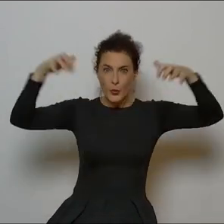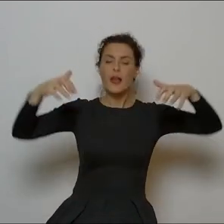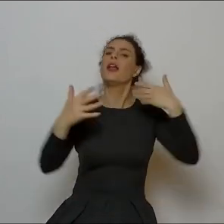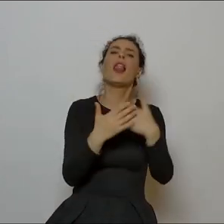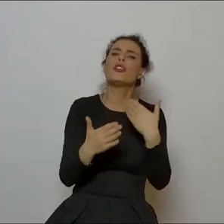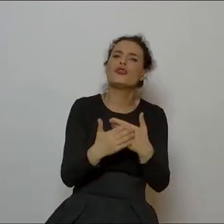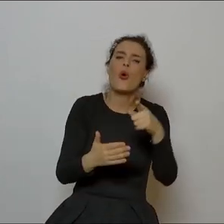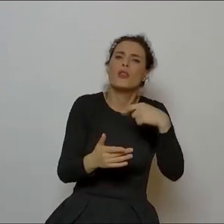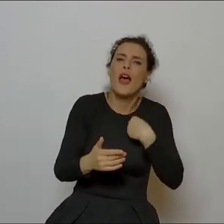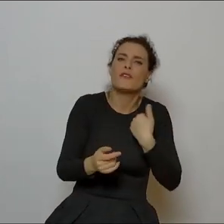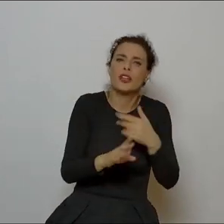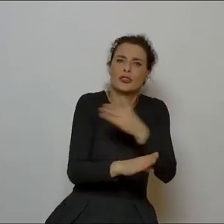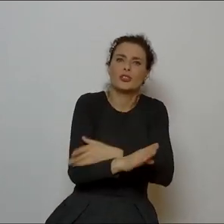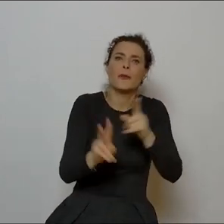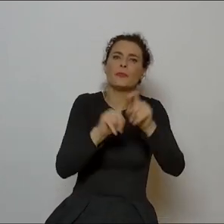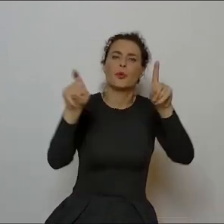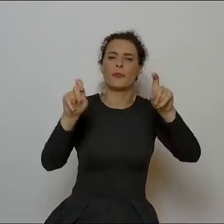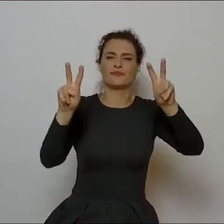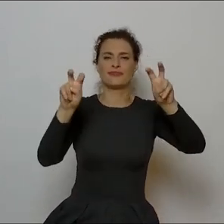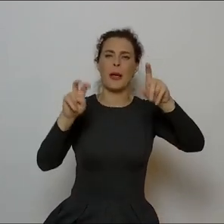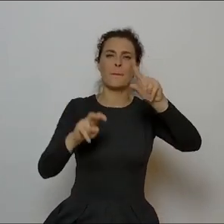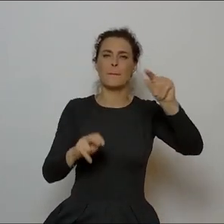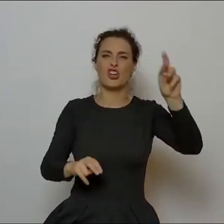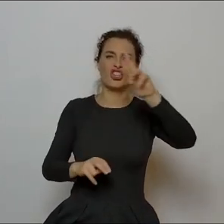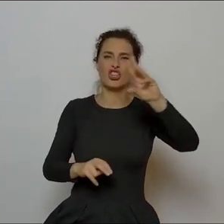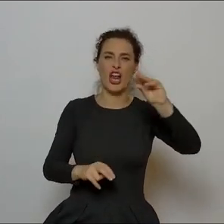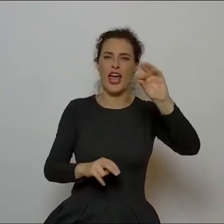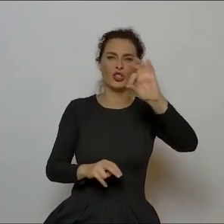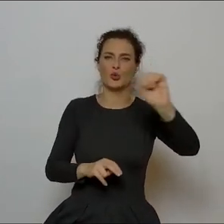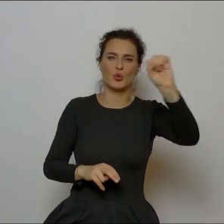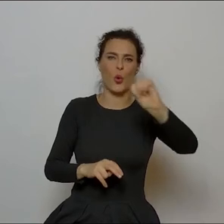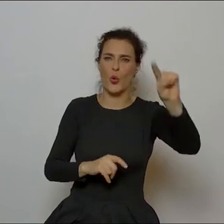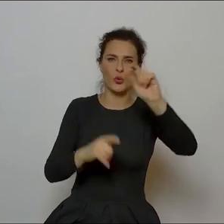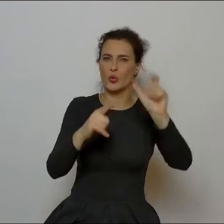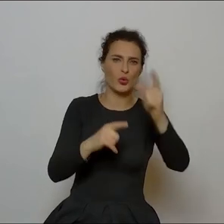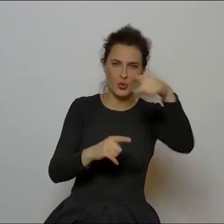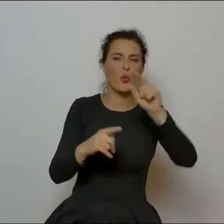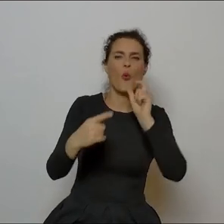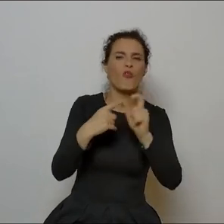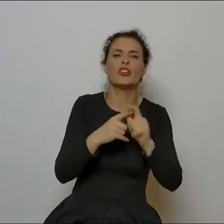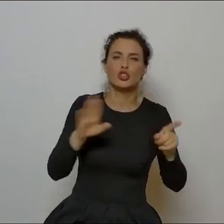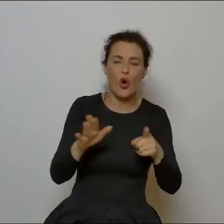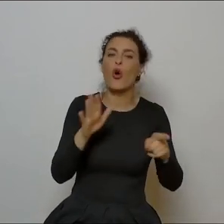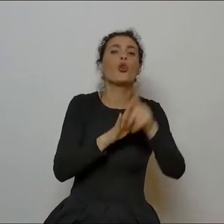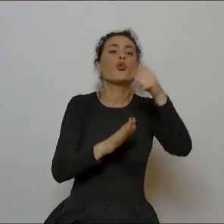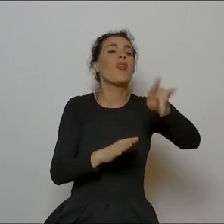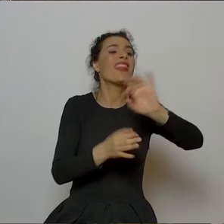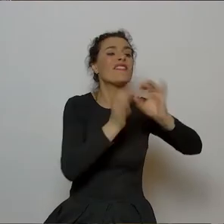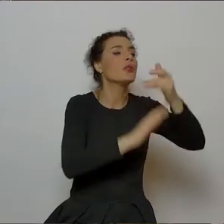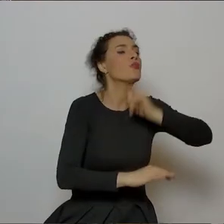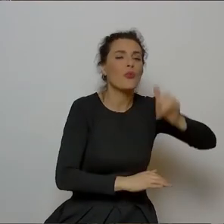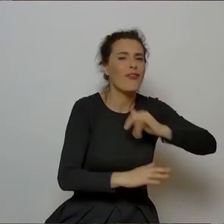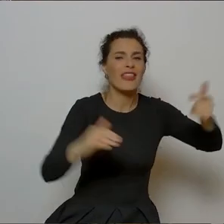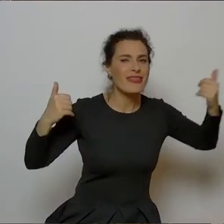użyłem kiedyś wcześniej słowa przesąd, bo wydaje mi się, że to jest przesąd tych, którzy nawet nie chcą spróbować.